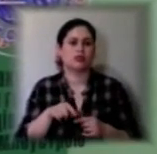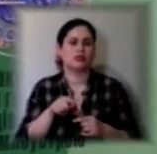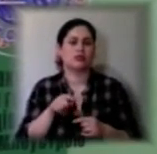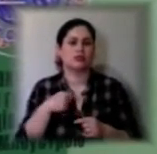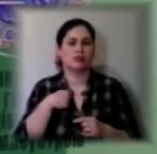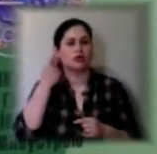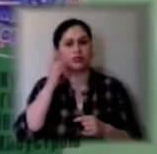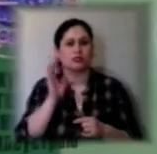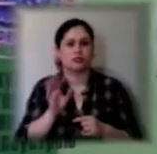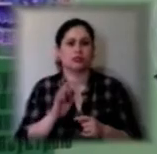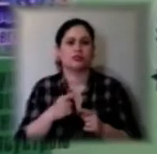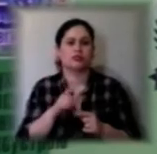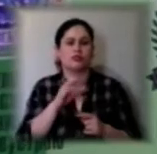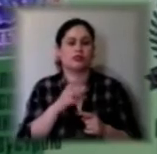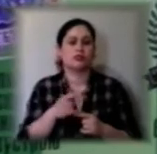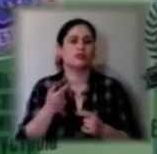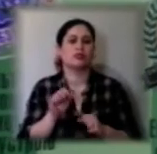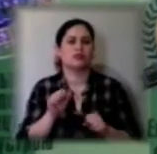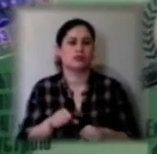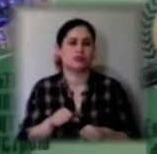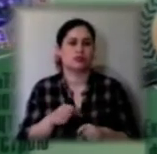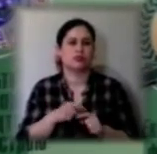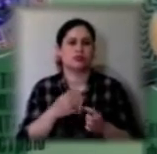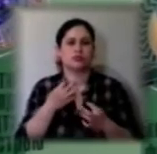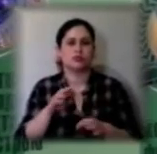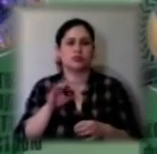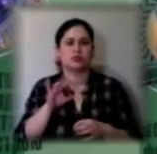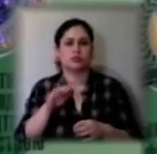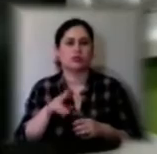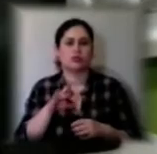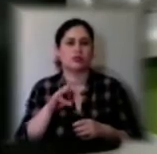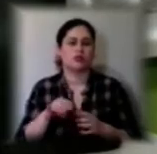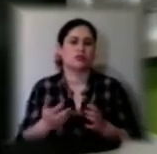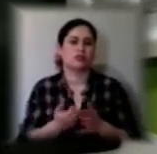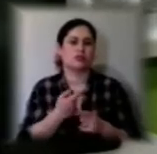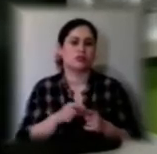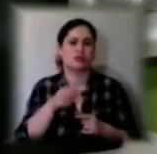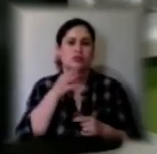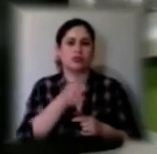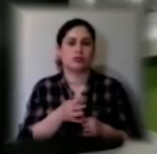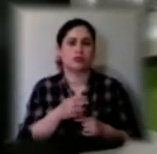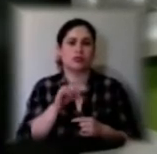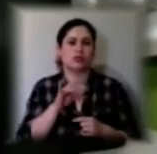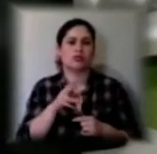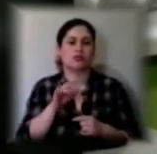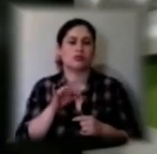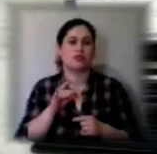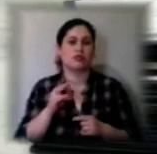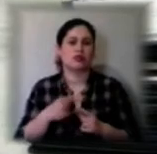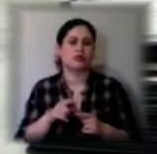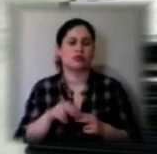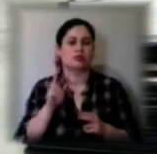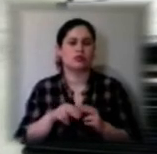що вони десь можуть в вільному доступі онлайн знайти такі відповіді. Маргарита Соколенко завершує навчання на